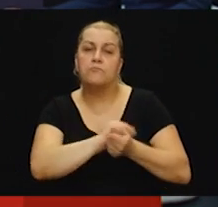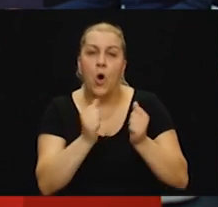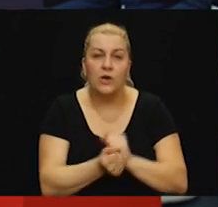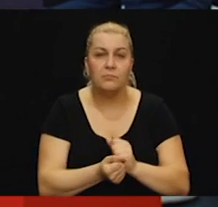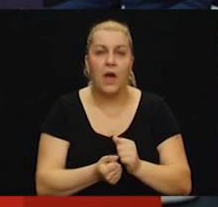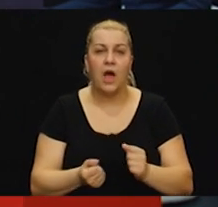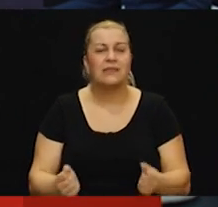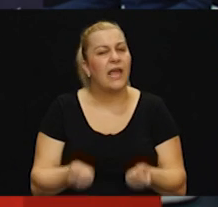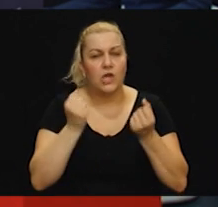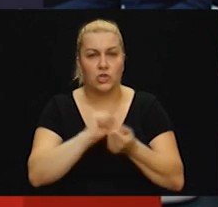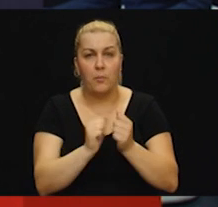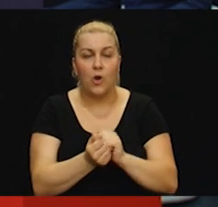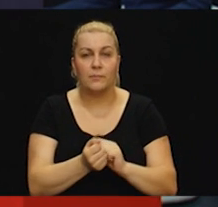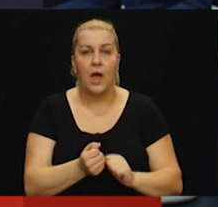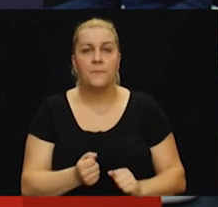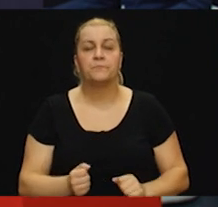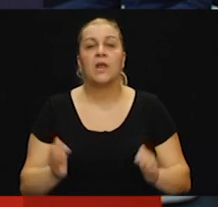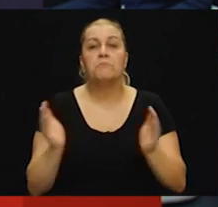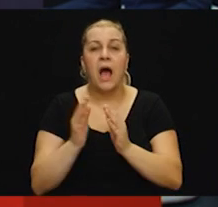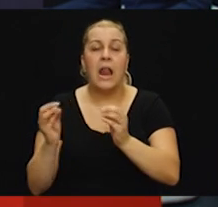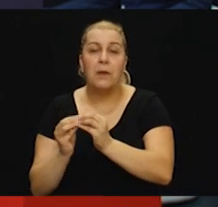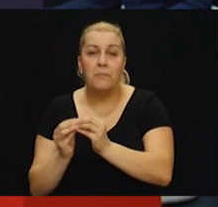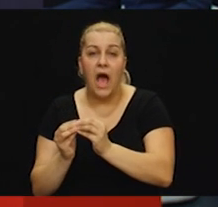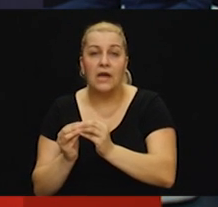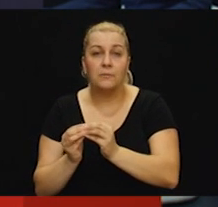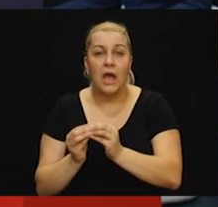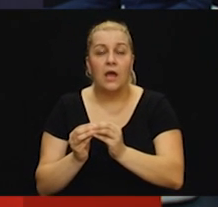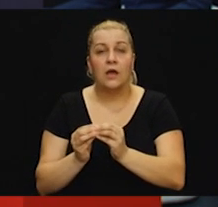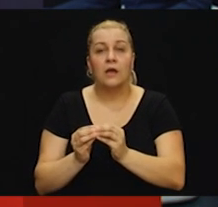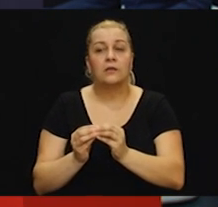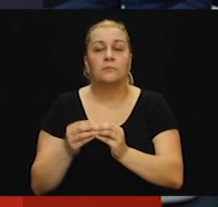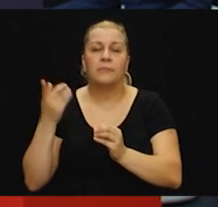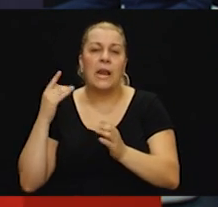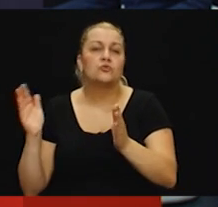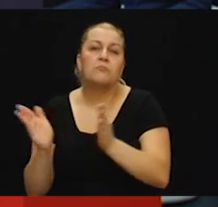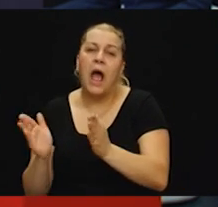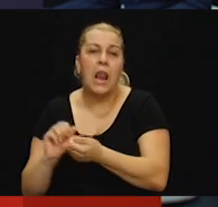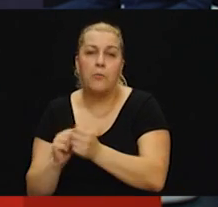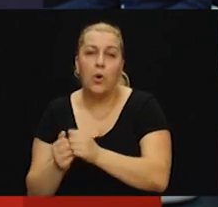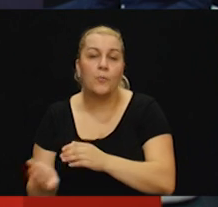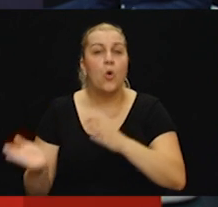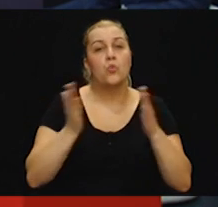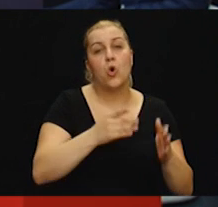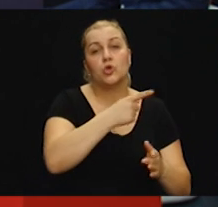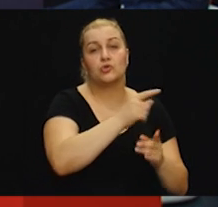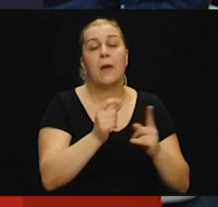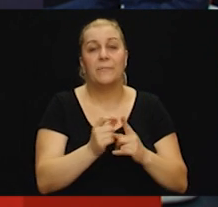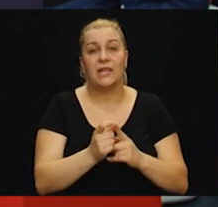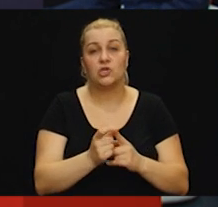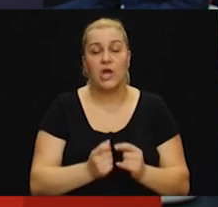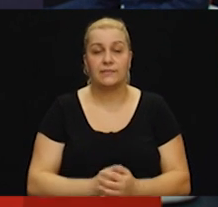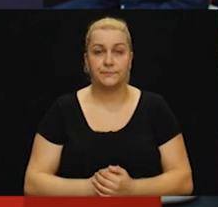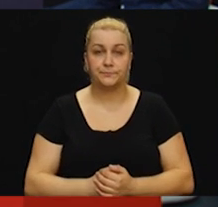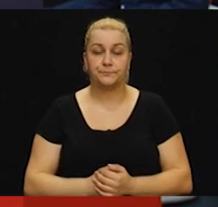od malim barama je sitna stavka u odnosu na taj. A ovo je sam jug domovine.